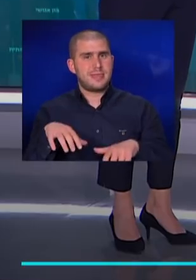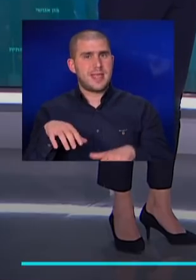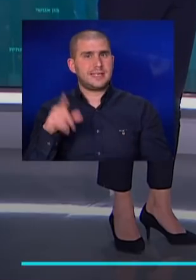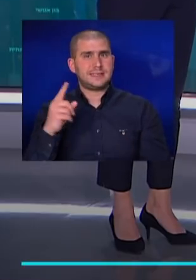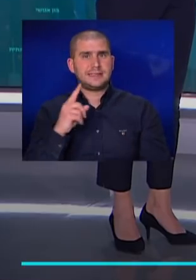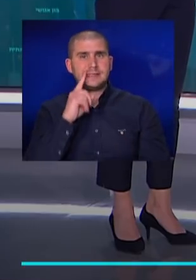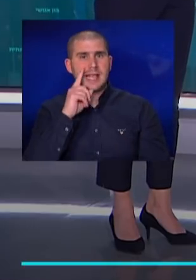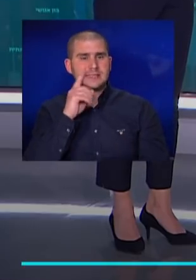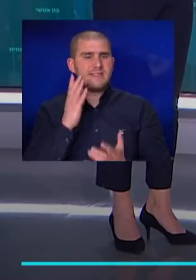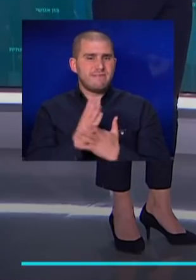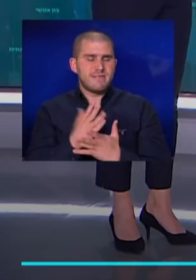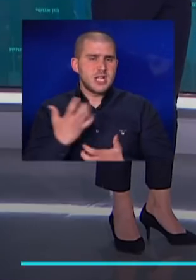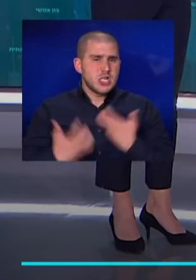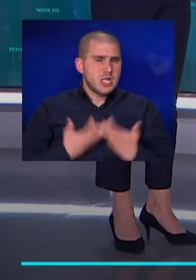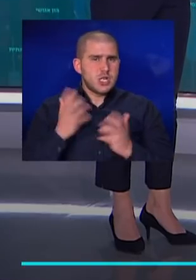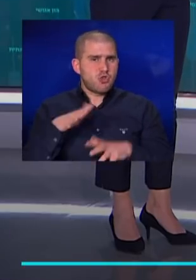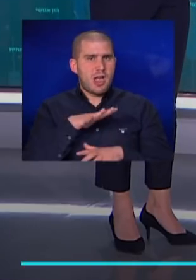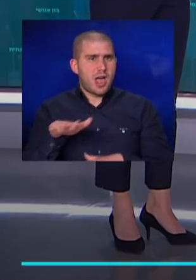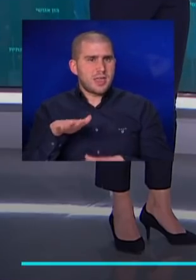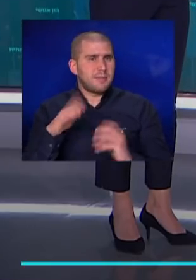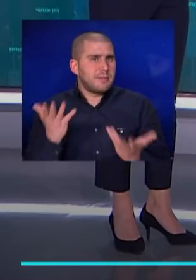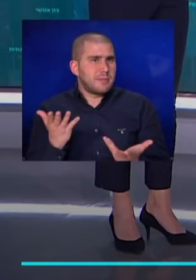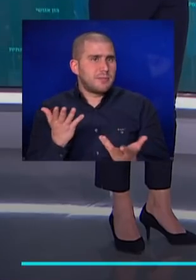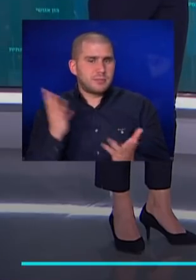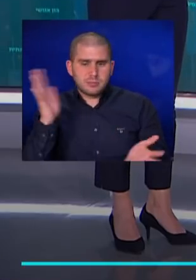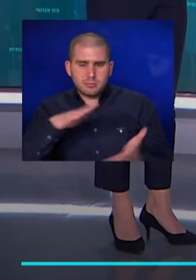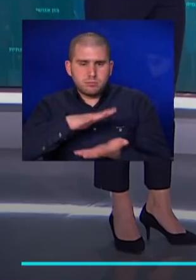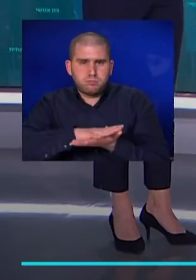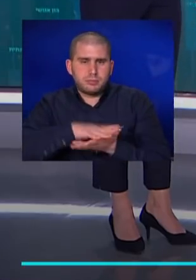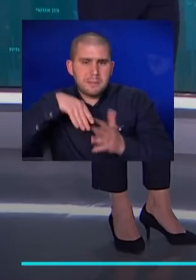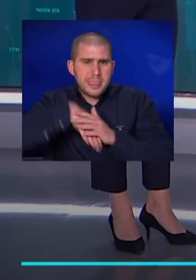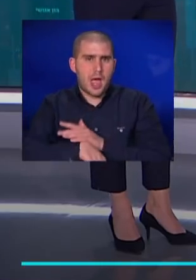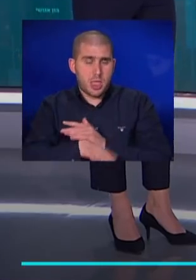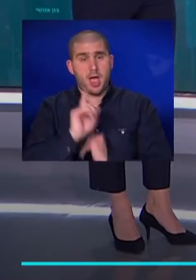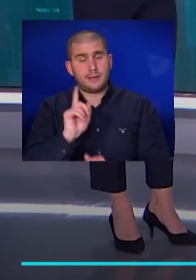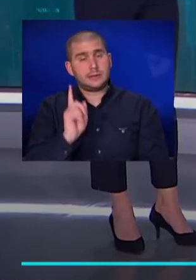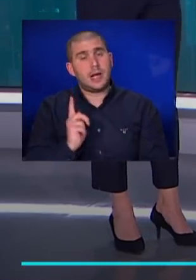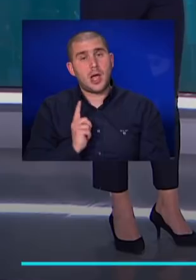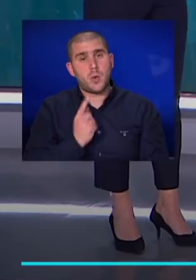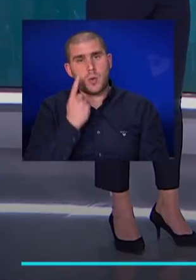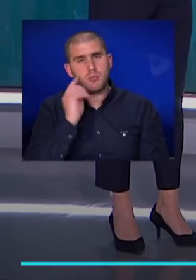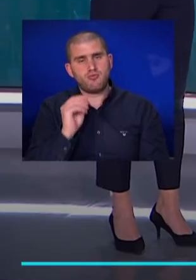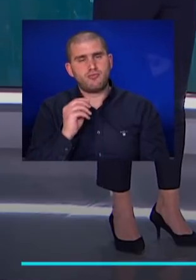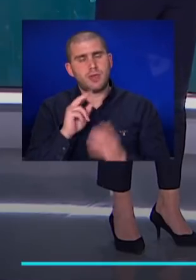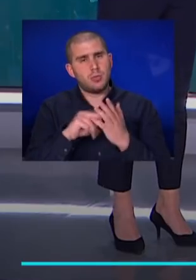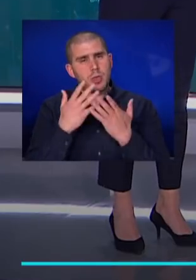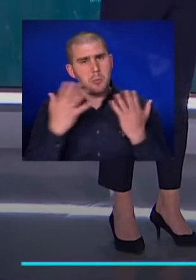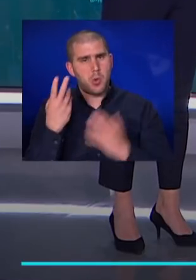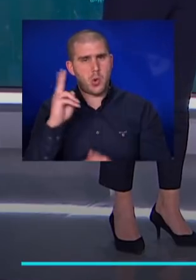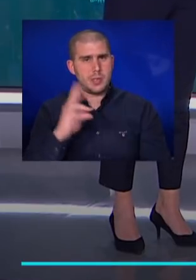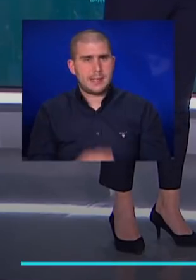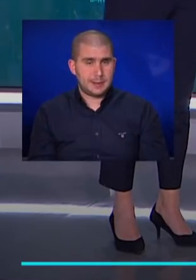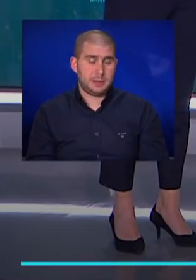זועק, יש ילדים מתחת להריסות. אבל אנחנו נצטרך לחכות קצת כדי שהתמונה שם תתבהר.